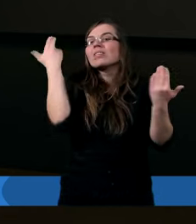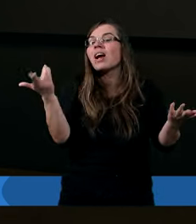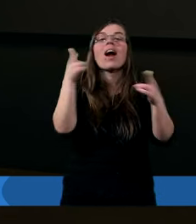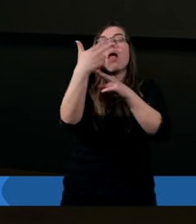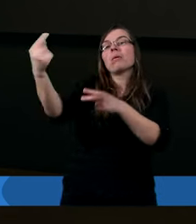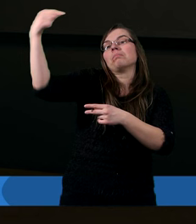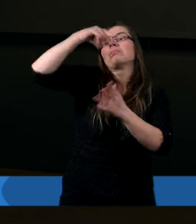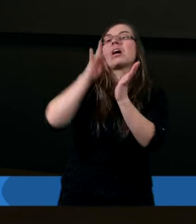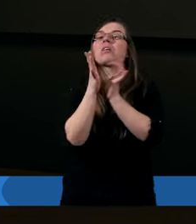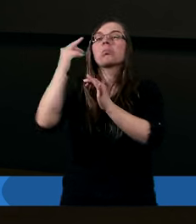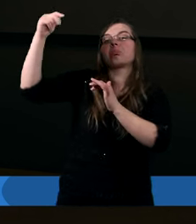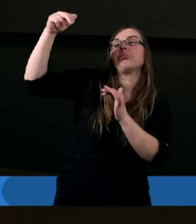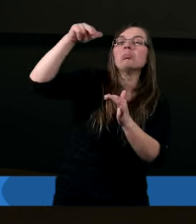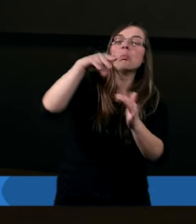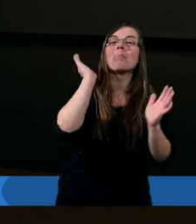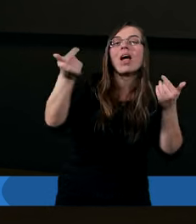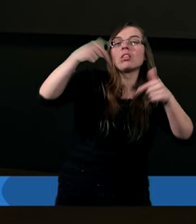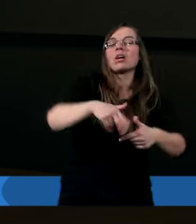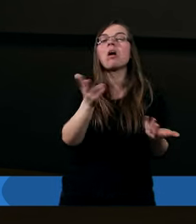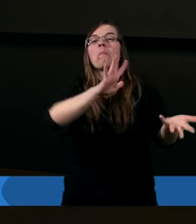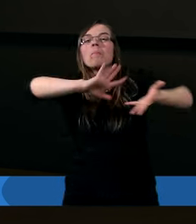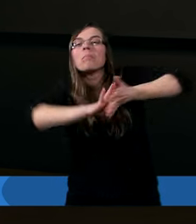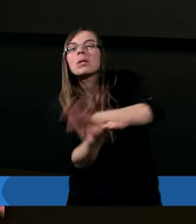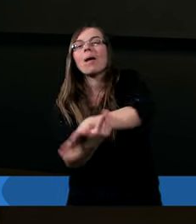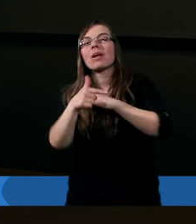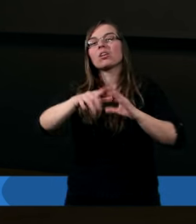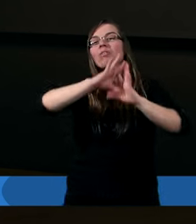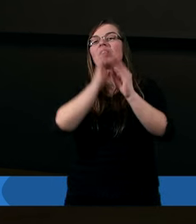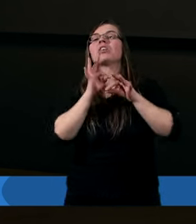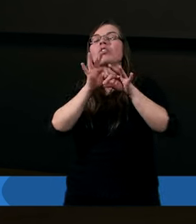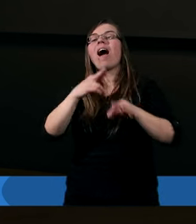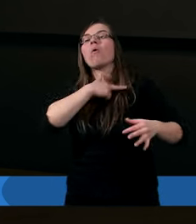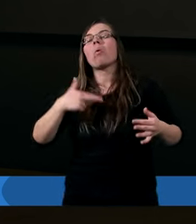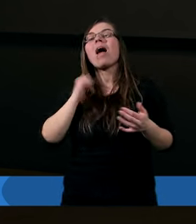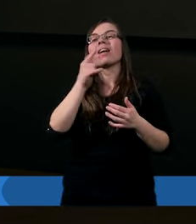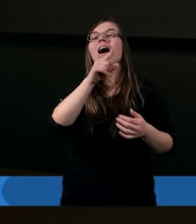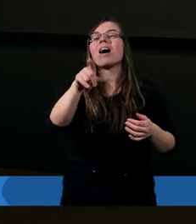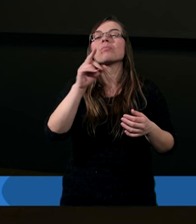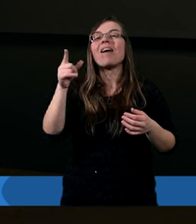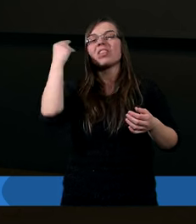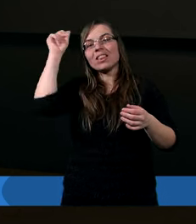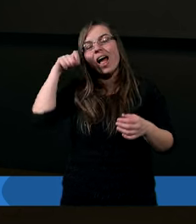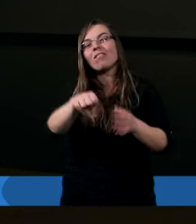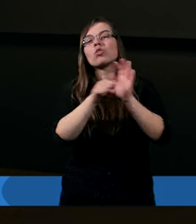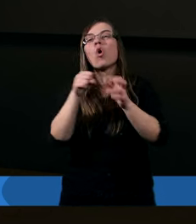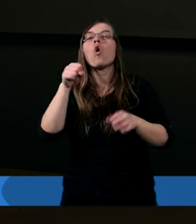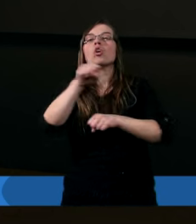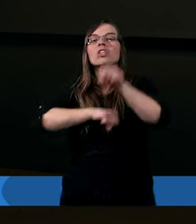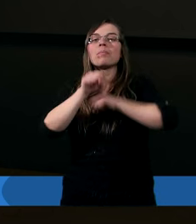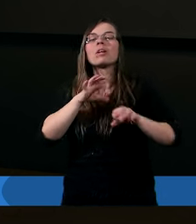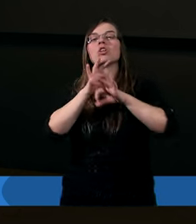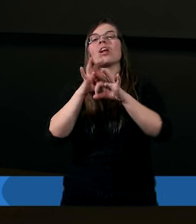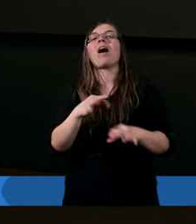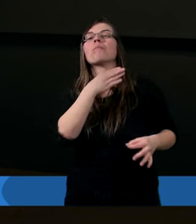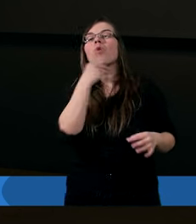kiedy Chrystus powróci. Kiedy przemieni to ciało nasze, jak Paweł nazwał w liście do Rzymian,